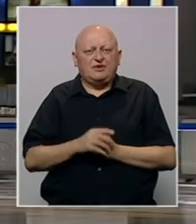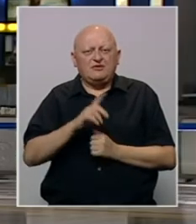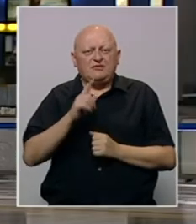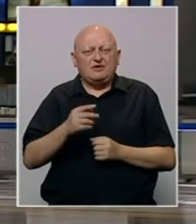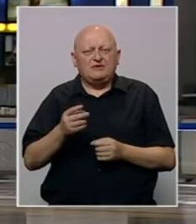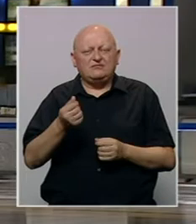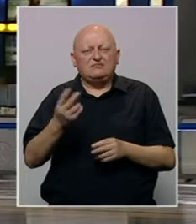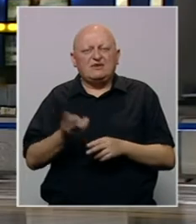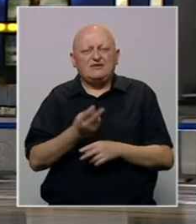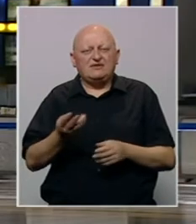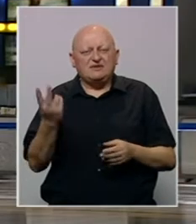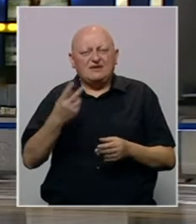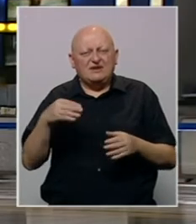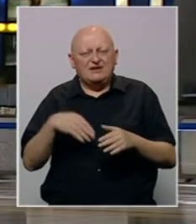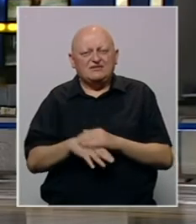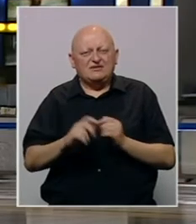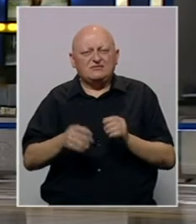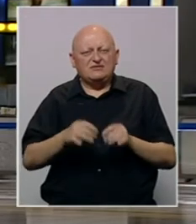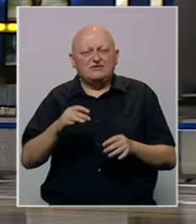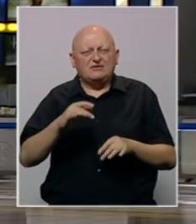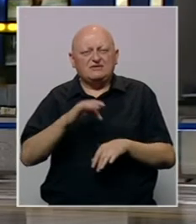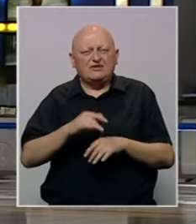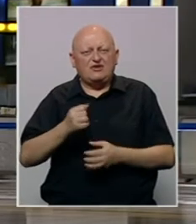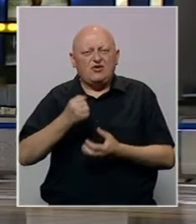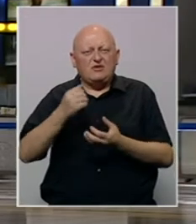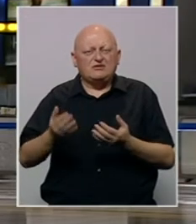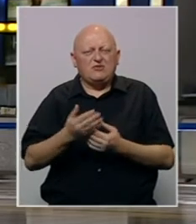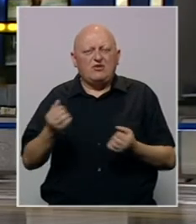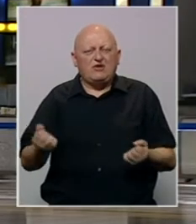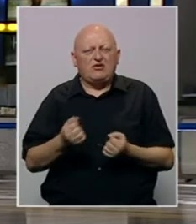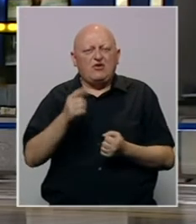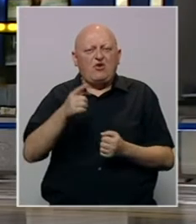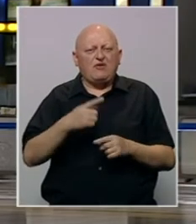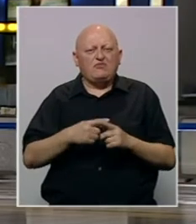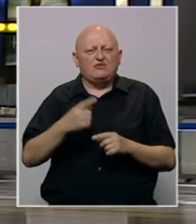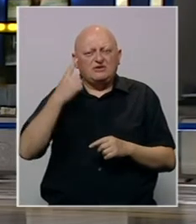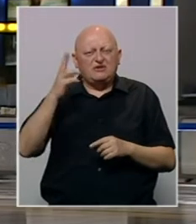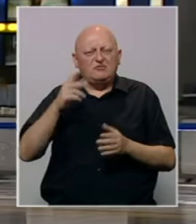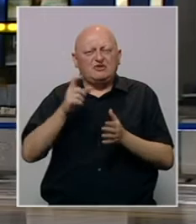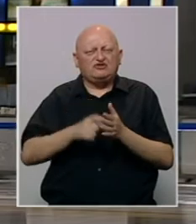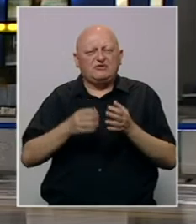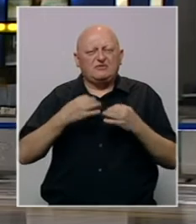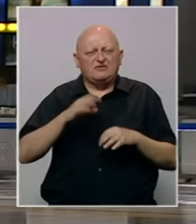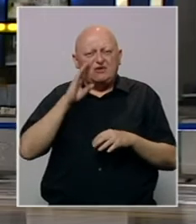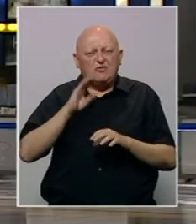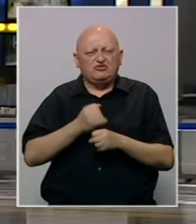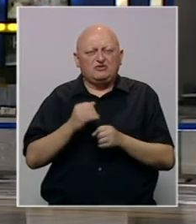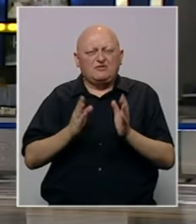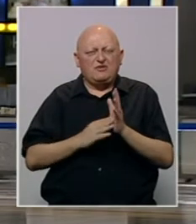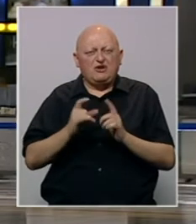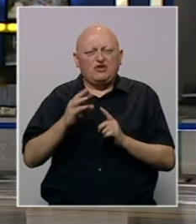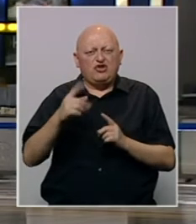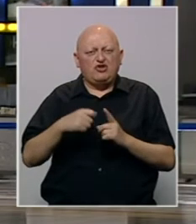Pitanje deviznih rezervi i izmjena zakona o Centralnoj banci ponovo je aktualizovano ovaj put. Ideju ima član predsjedništva